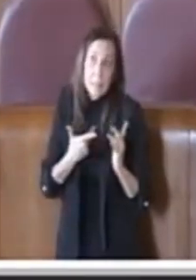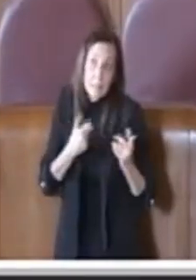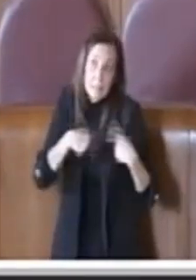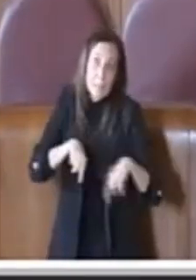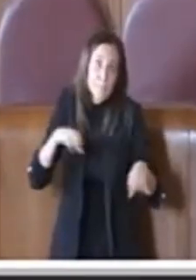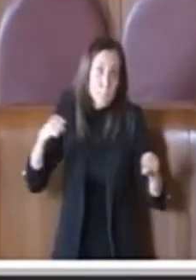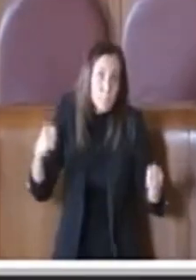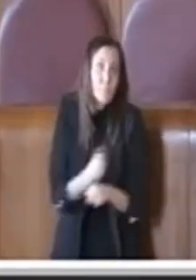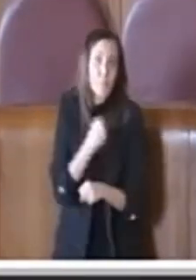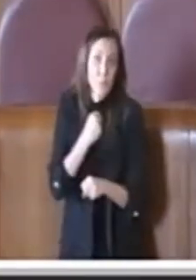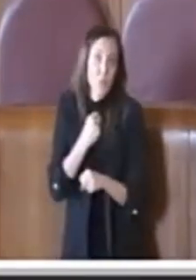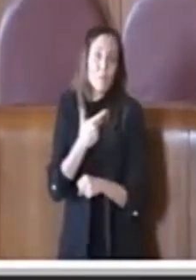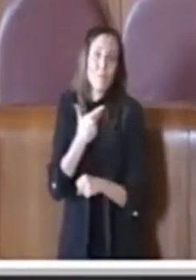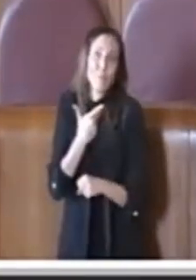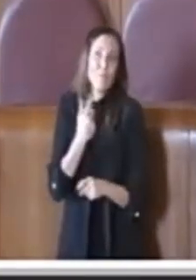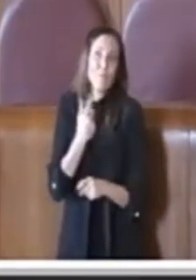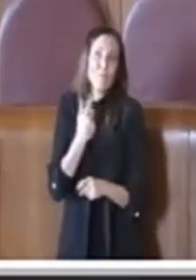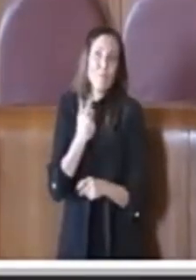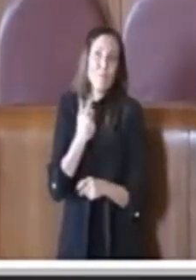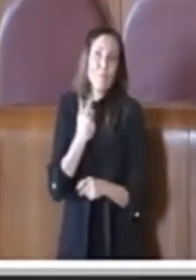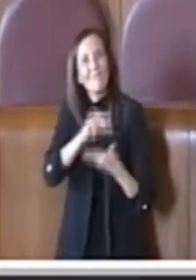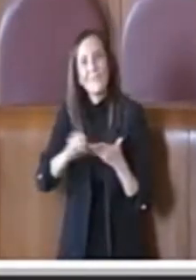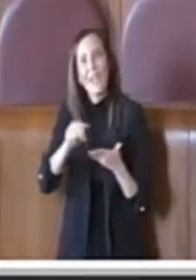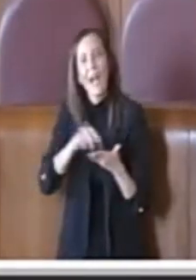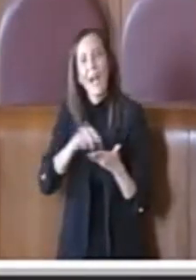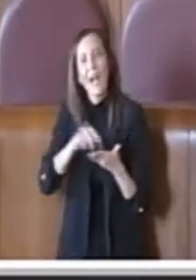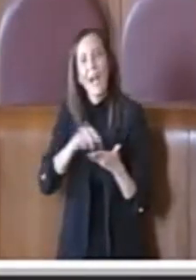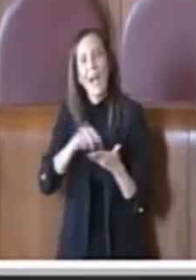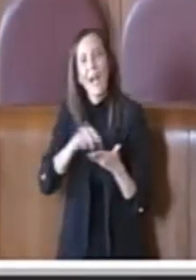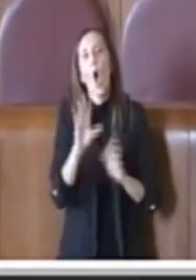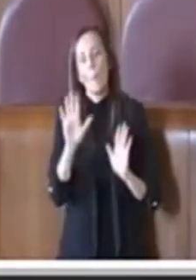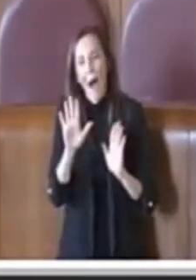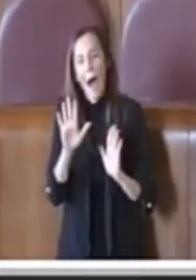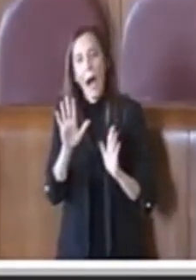ribadendo che chiaramente la volontà politica rimane e c'è. Grazie a tutti. Grazie